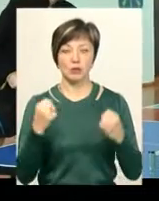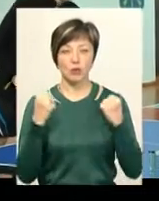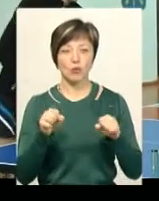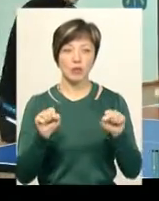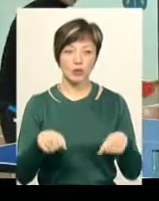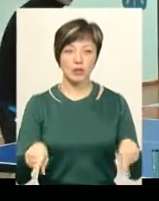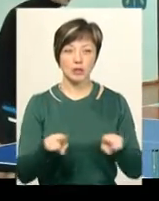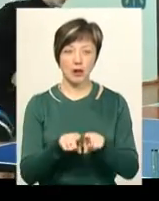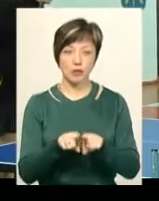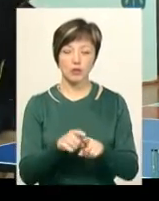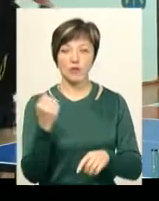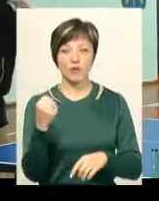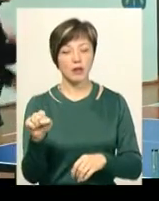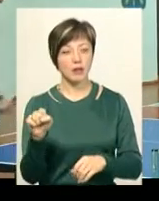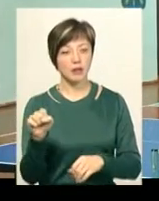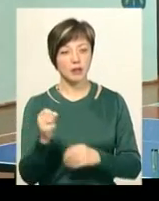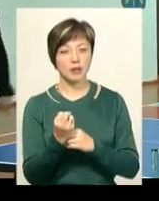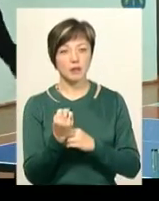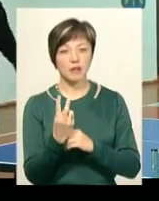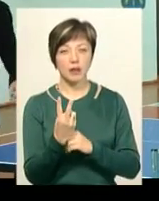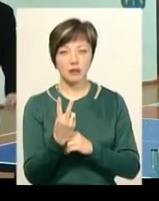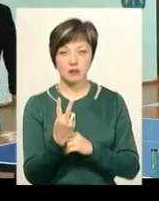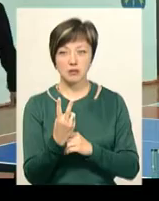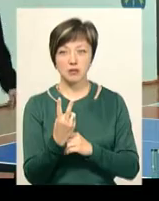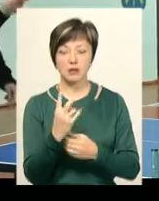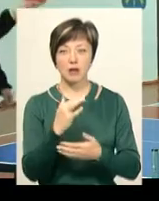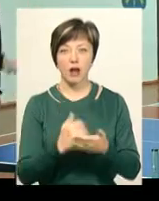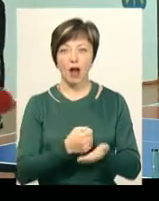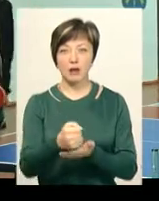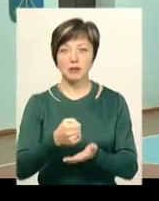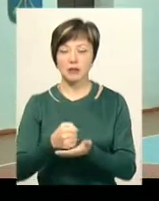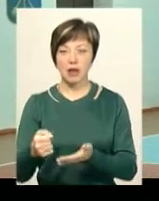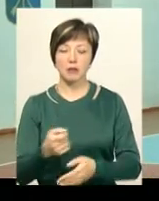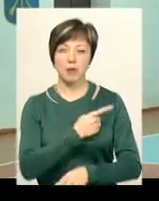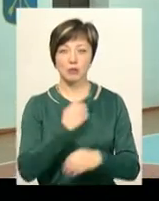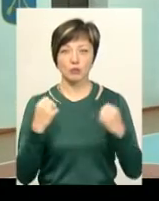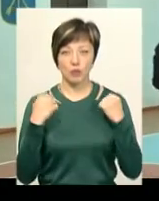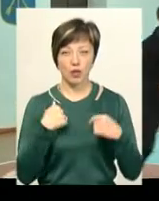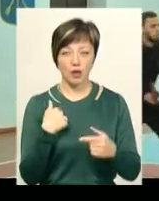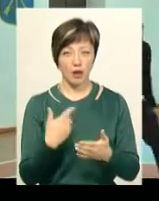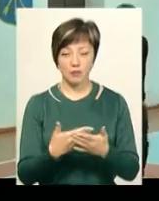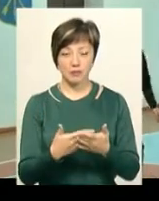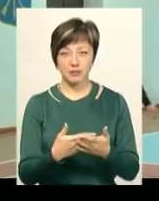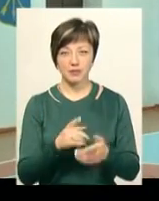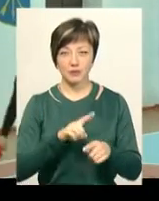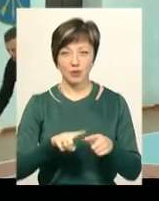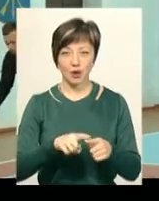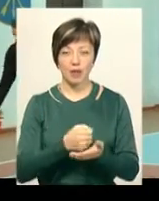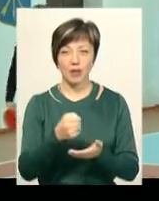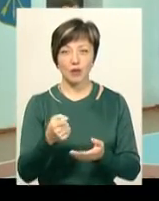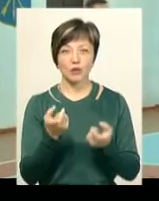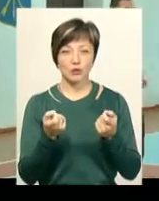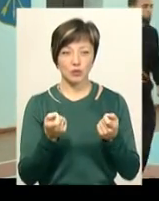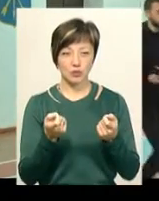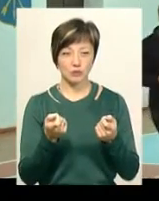можна, в принципі, виграти 12-тьох кандидатів мастера спорту. Я майже став кандидатом, але потім